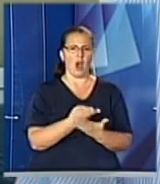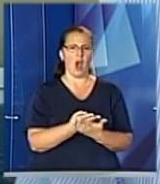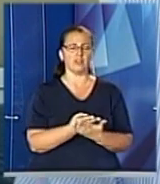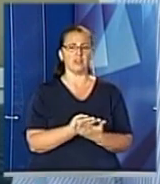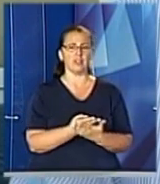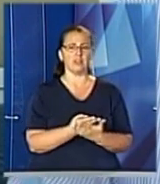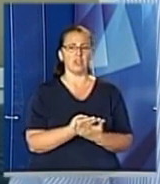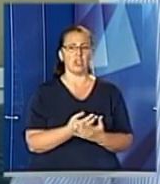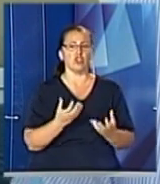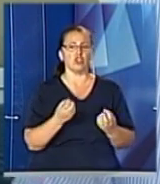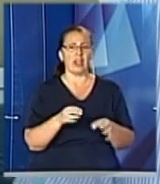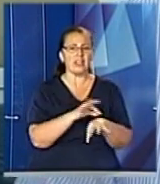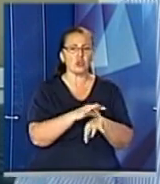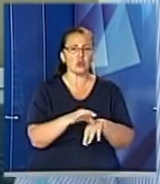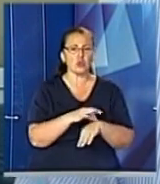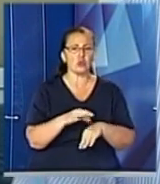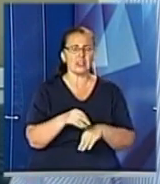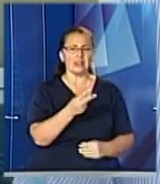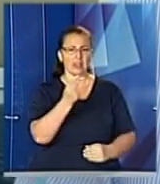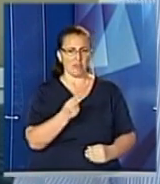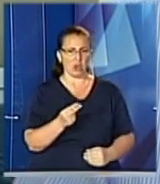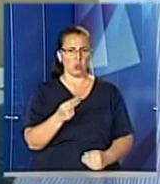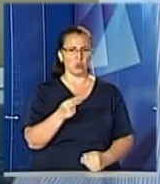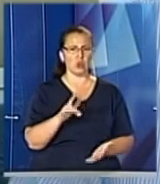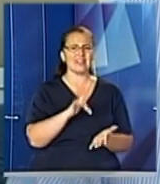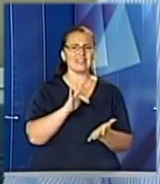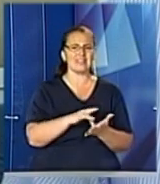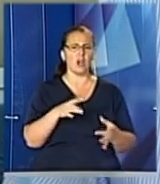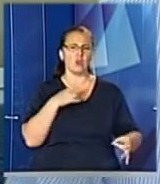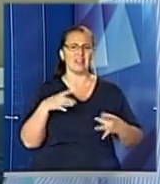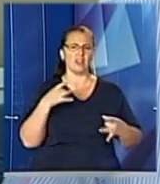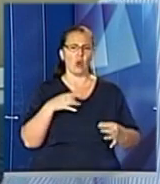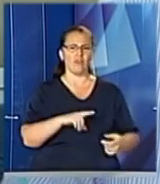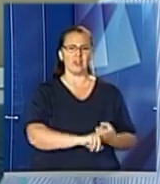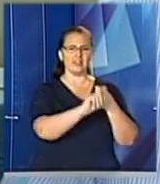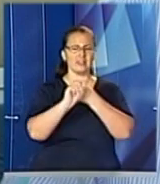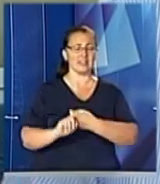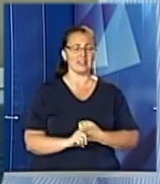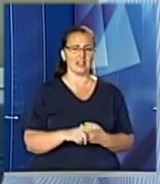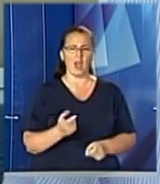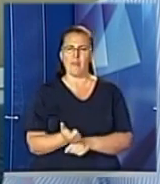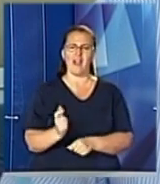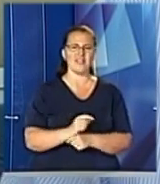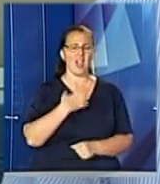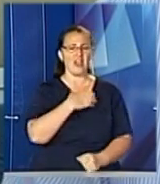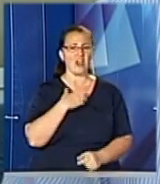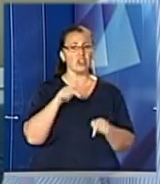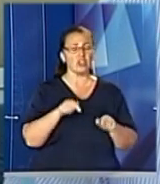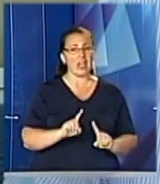і судинний малюнок центральної нервової системи. Ну і найважливіше ще є те, що